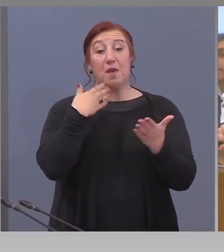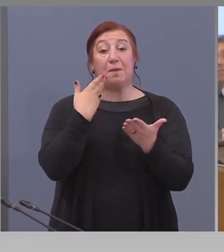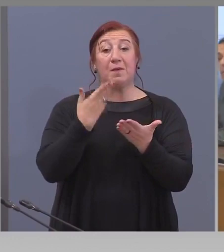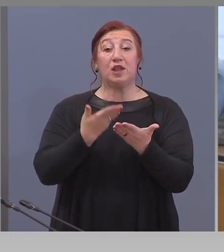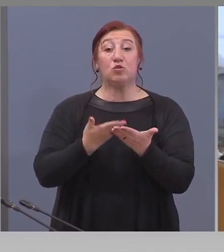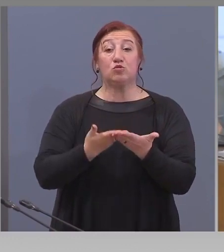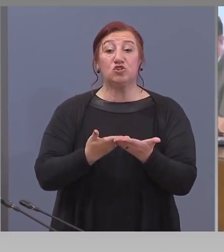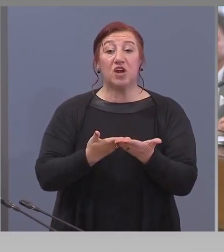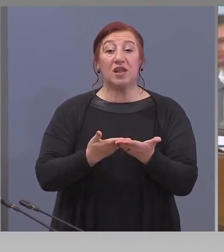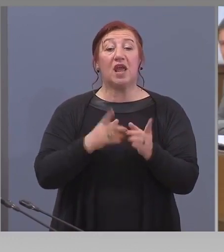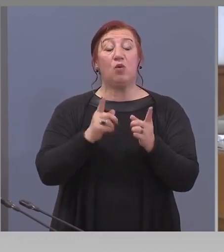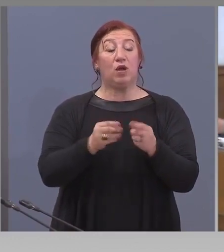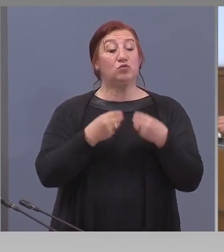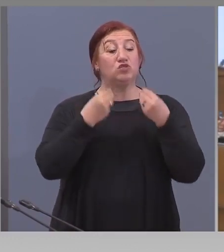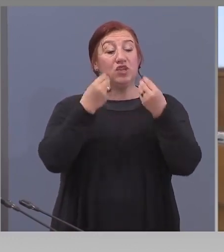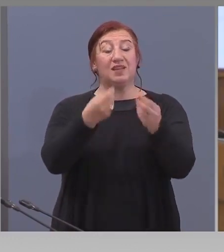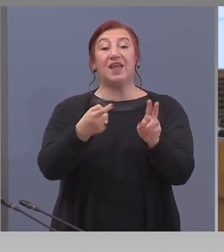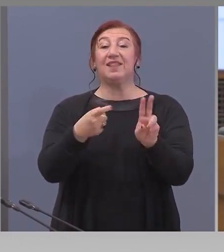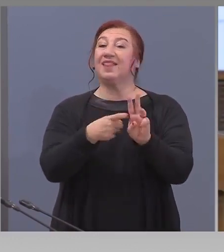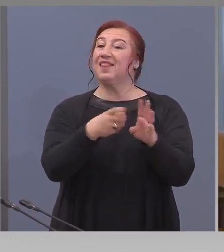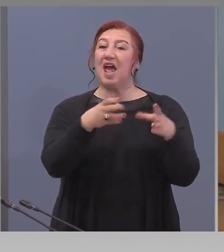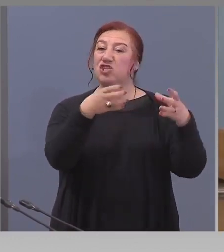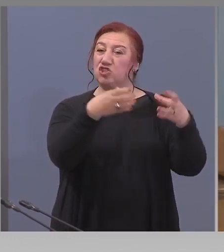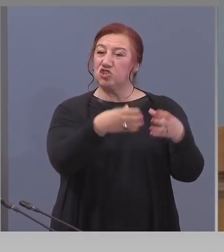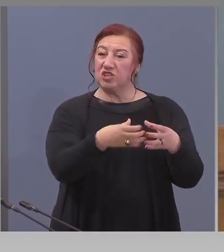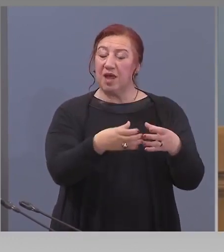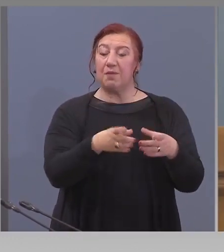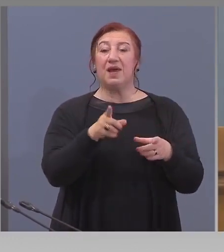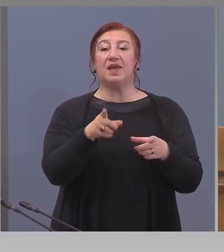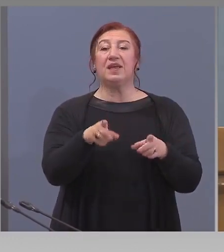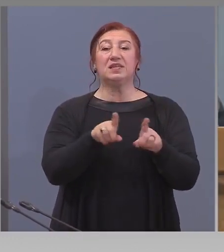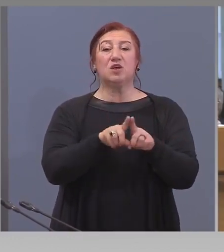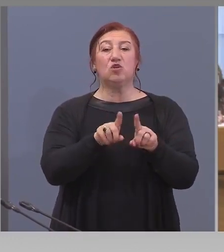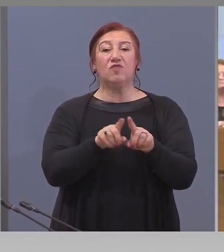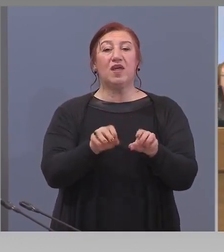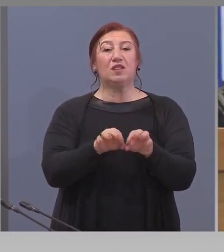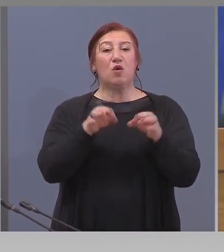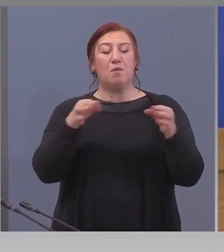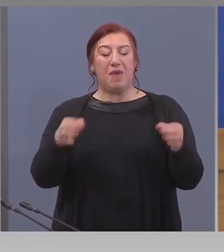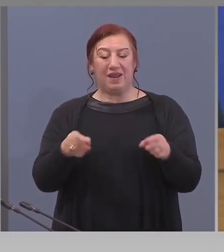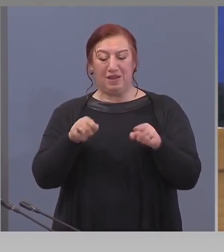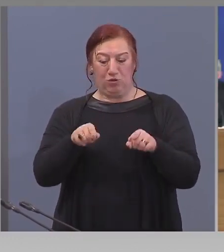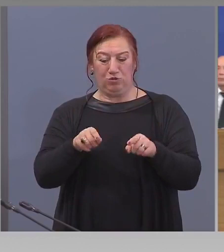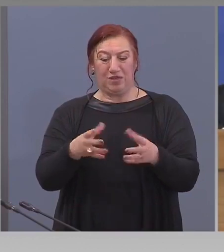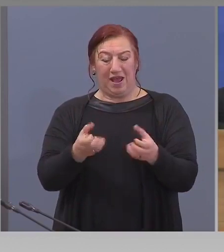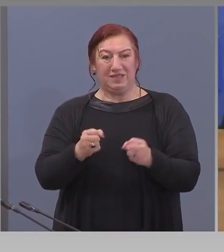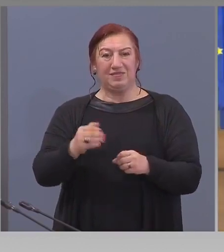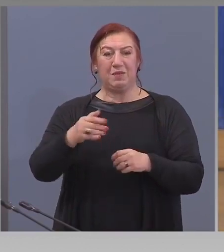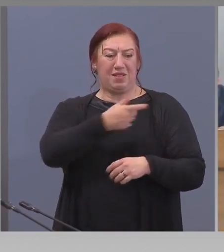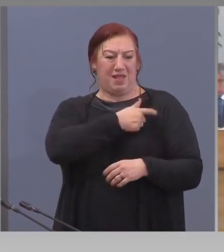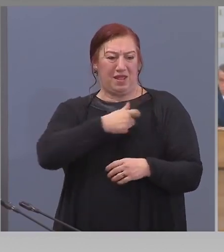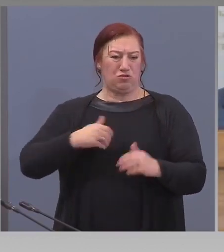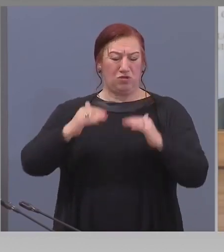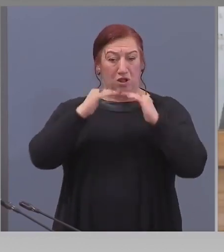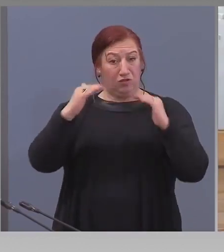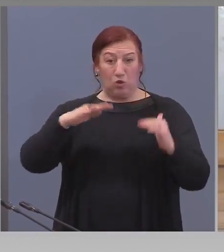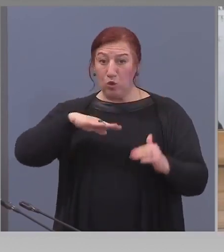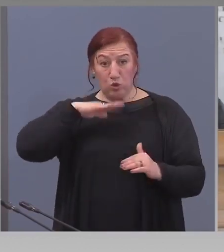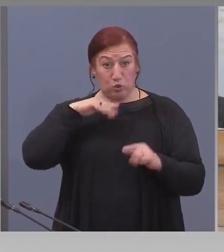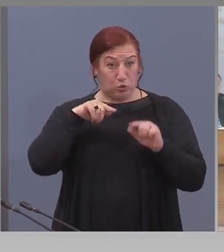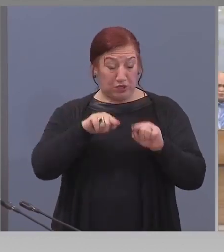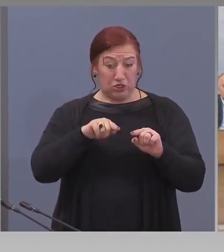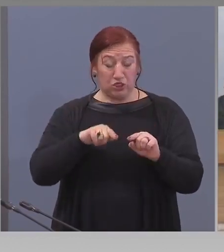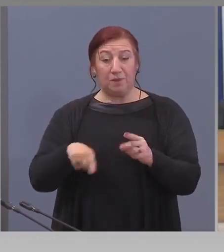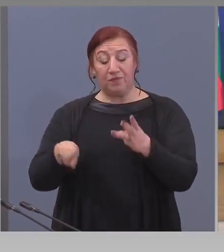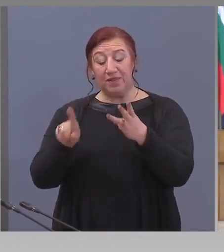дадете на щаба и съответните мерки, които в момента на национално ниво се взимат, дали са достатъчни? И още един въпрос.